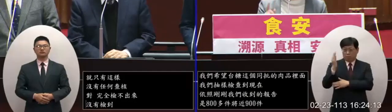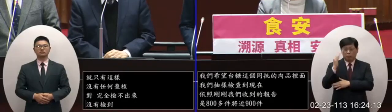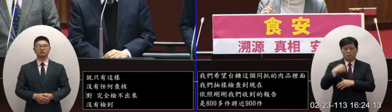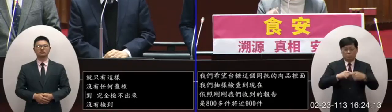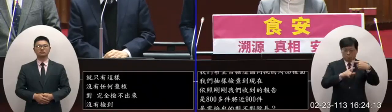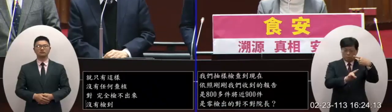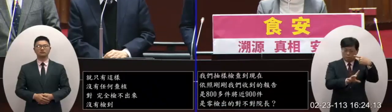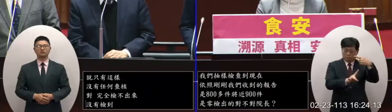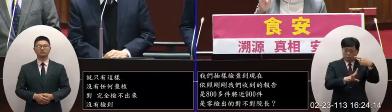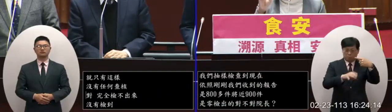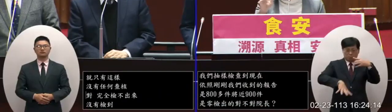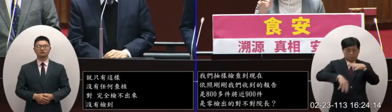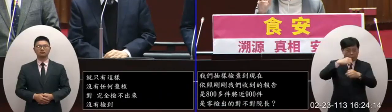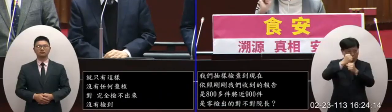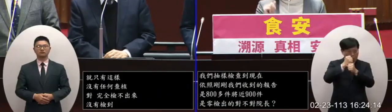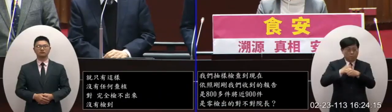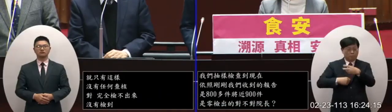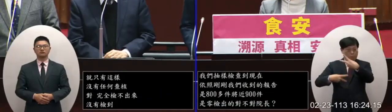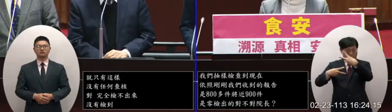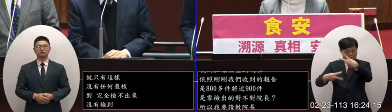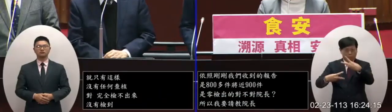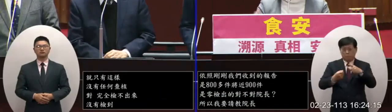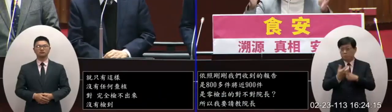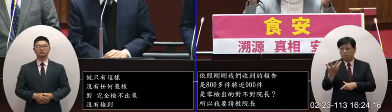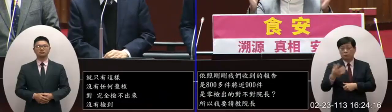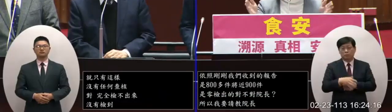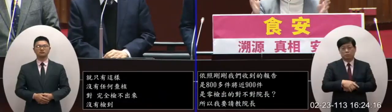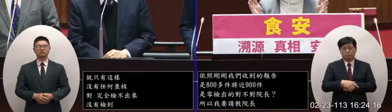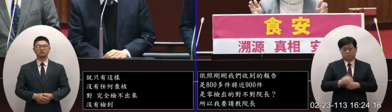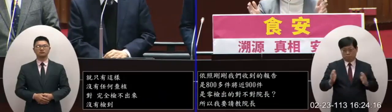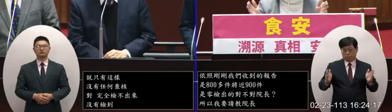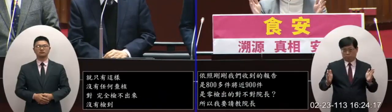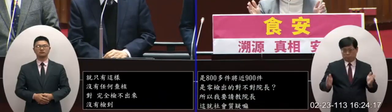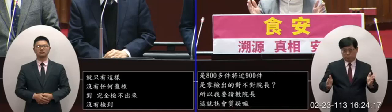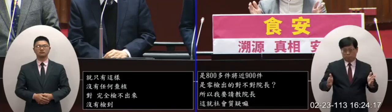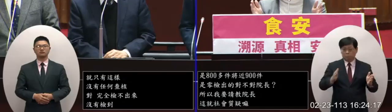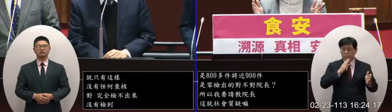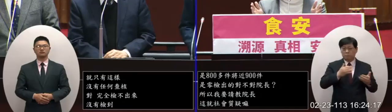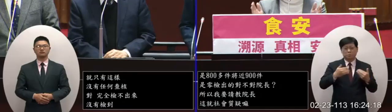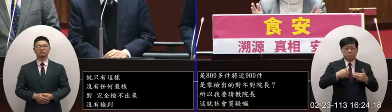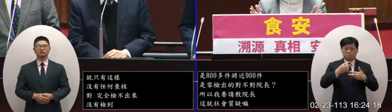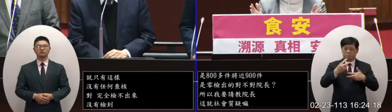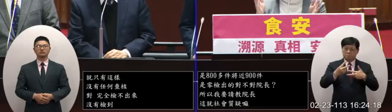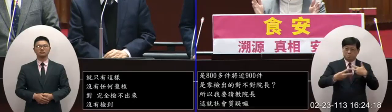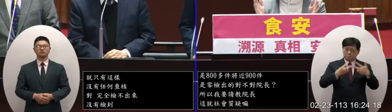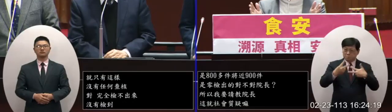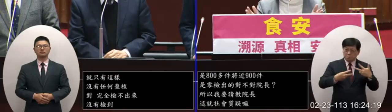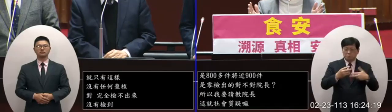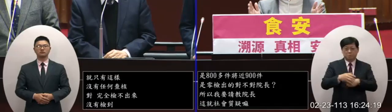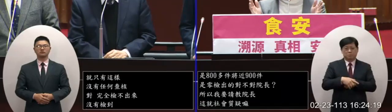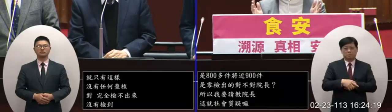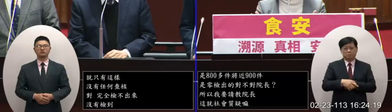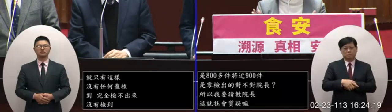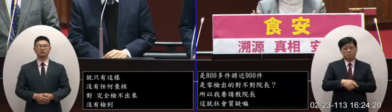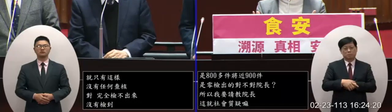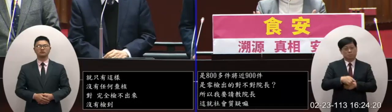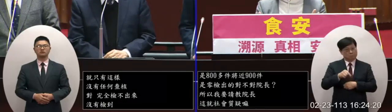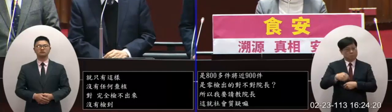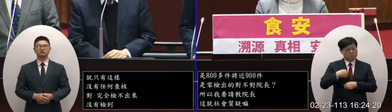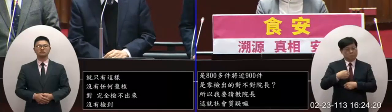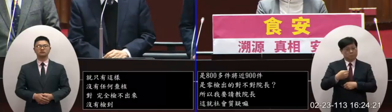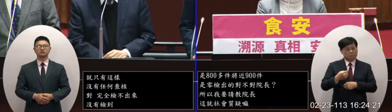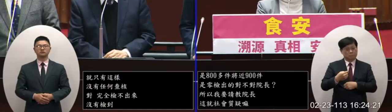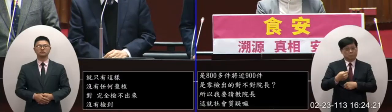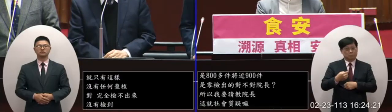1月45號抽檢2月2號公佈而這中間半個多月兩個禮拜的時間